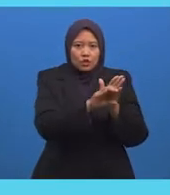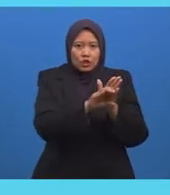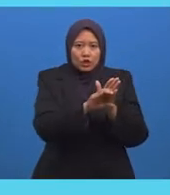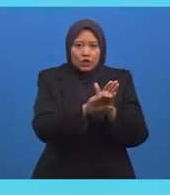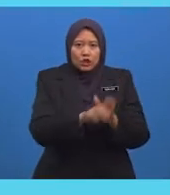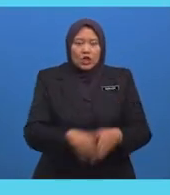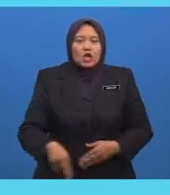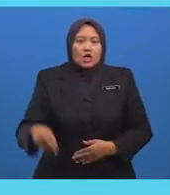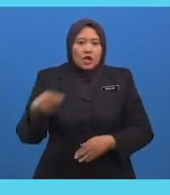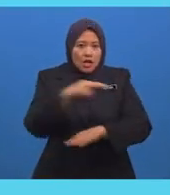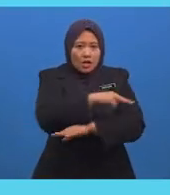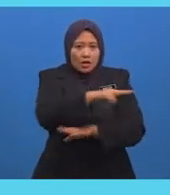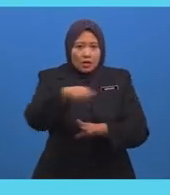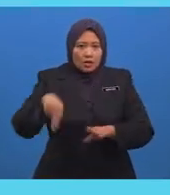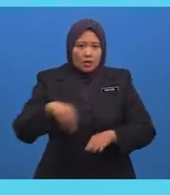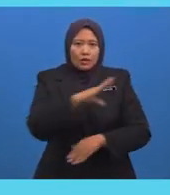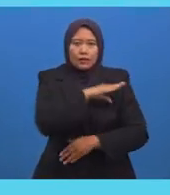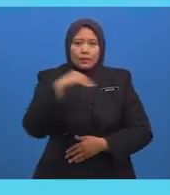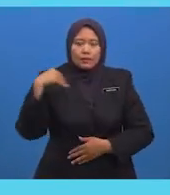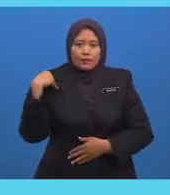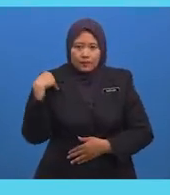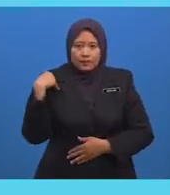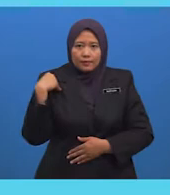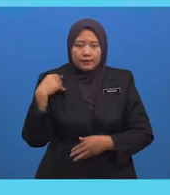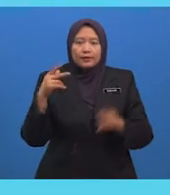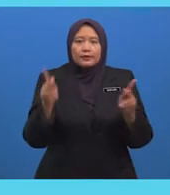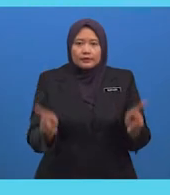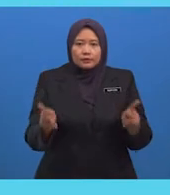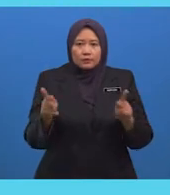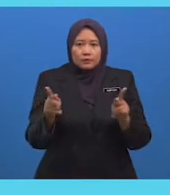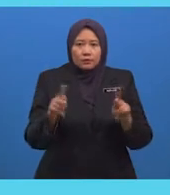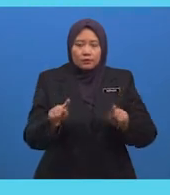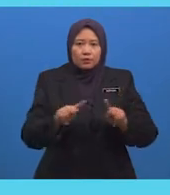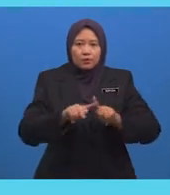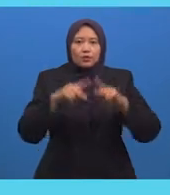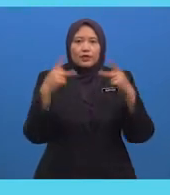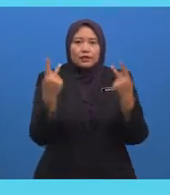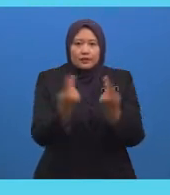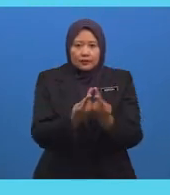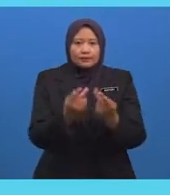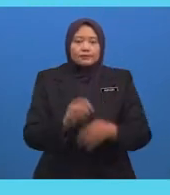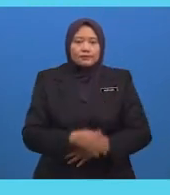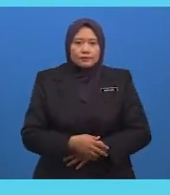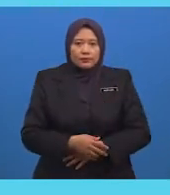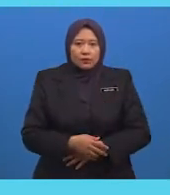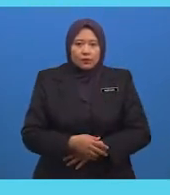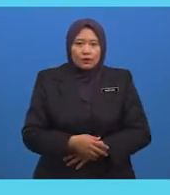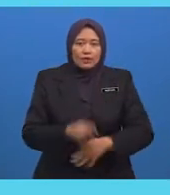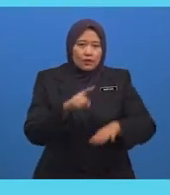Ini Berlaku Di rumah Rumah Ulama Masjid Dan Juga Istana